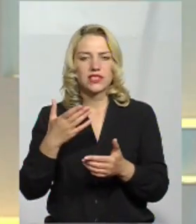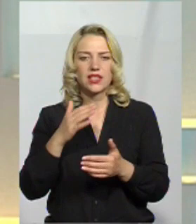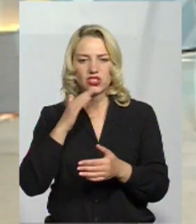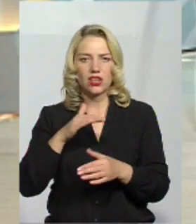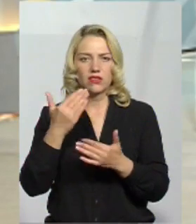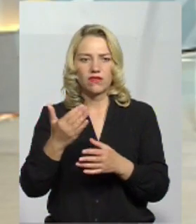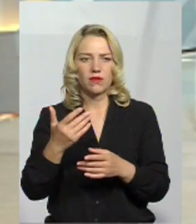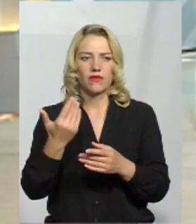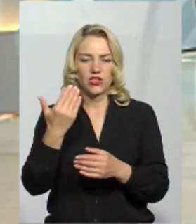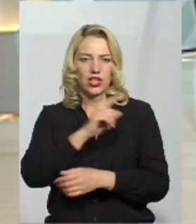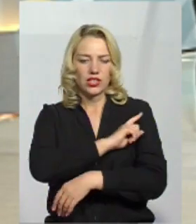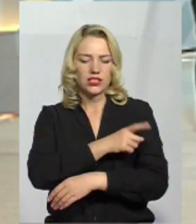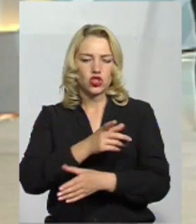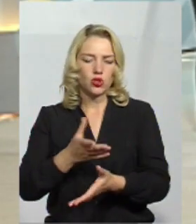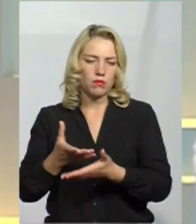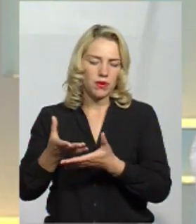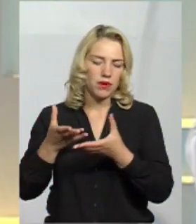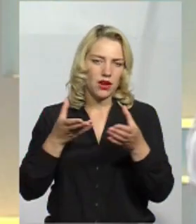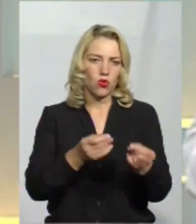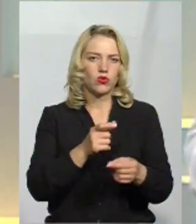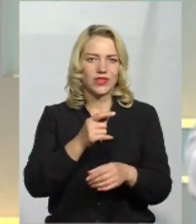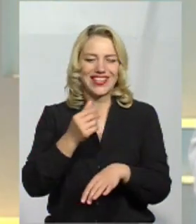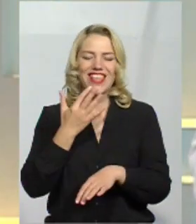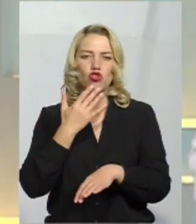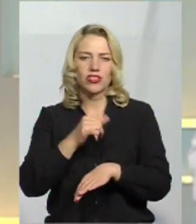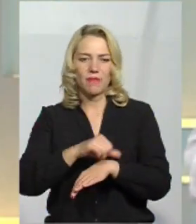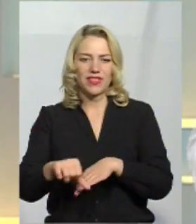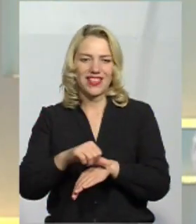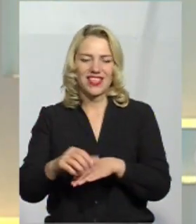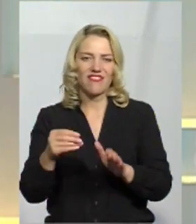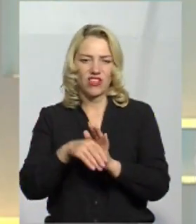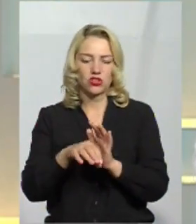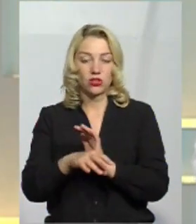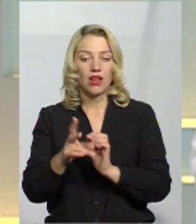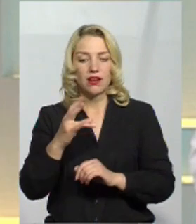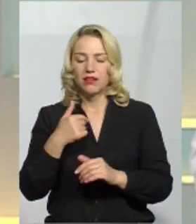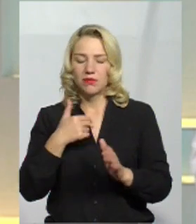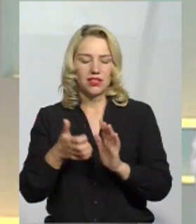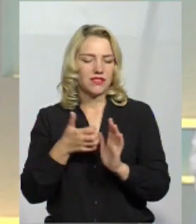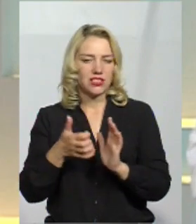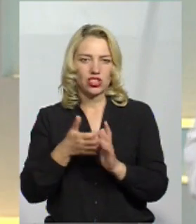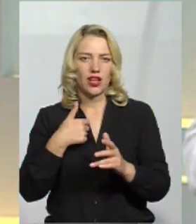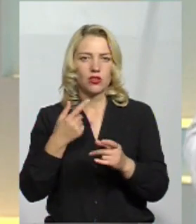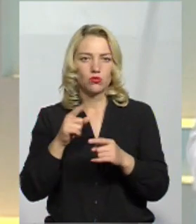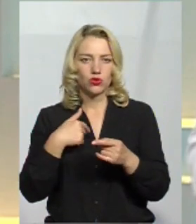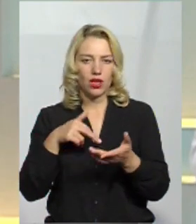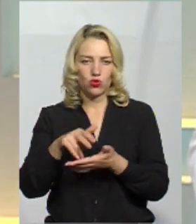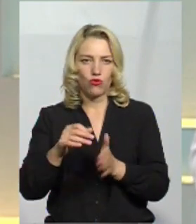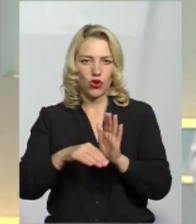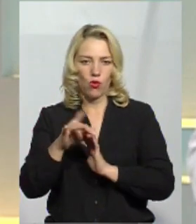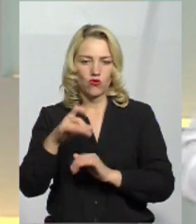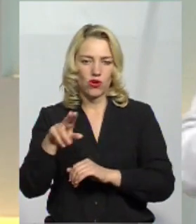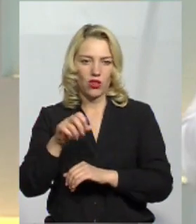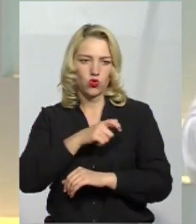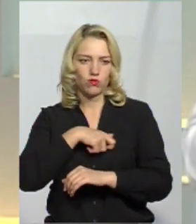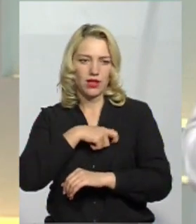інвесторів переконувати в тому, що тут їм безпечна? Ні, саме тому я йду до Верховної Ради, тому що зараз я і депутатом районної ради Городоцької, мене в Європі ніхто